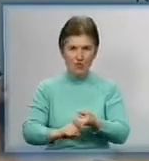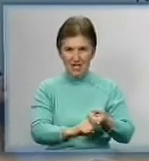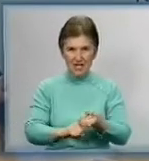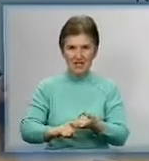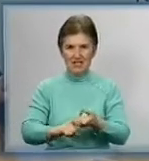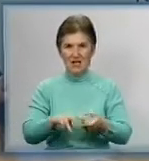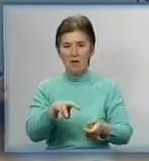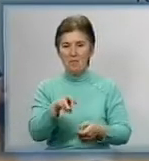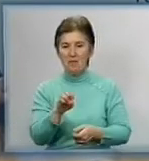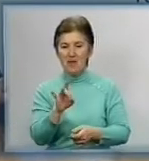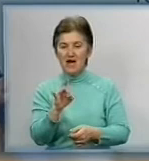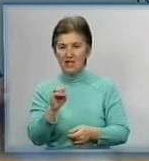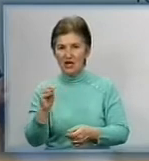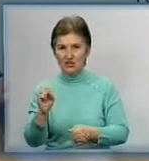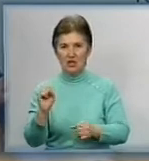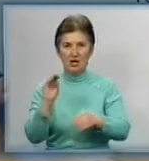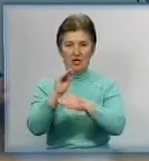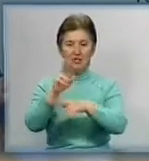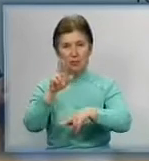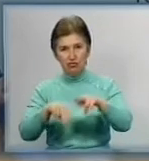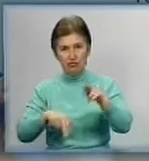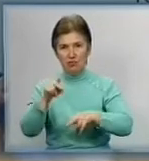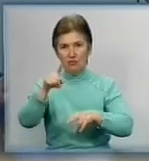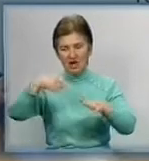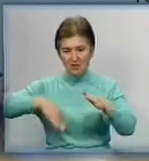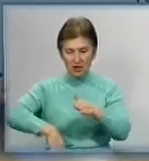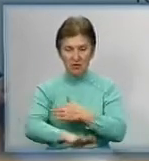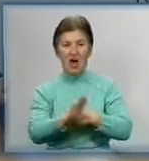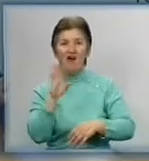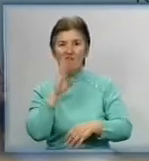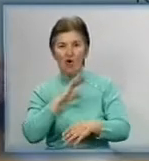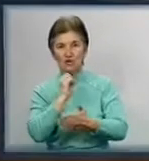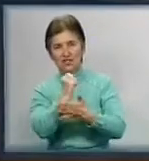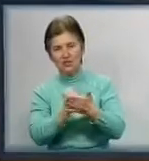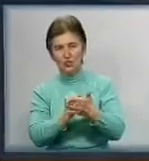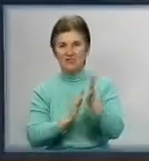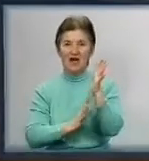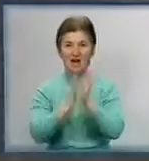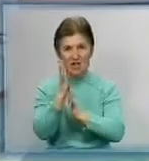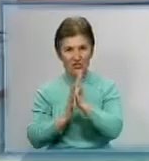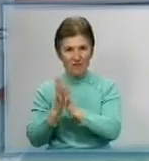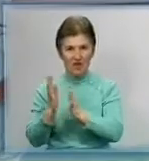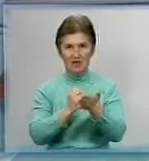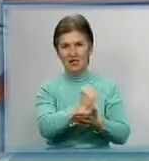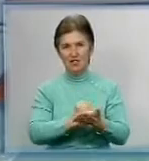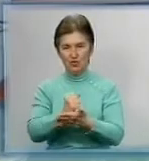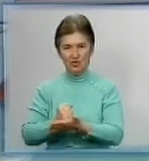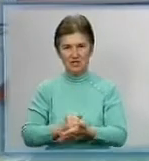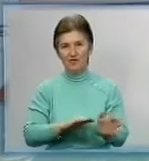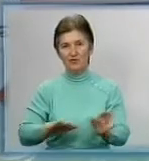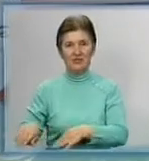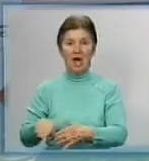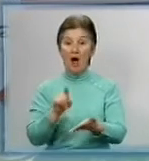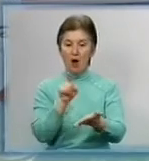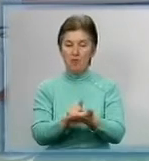будови, надра, водні ресурси, лісові ресурси. А податківці